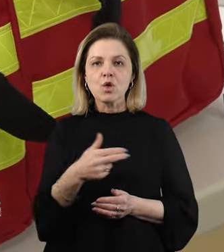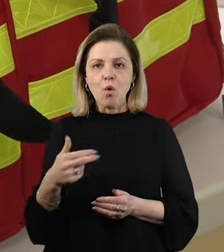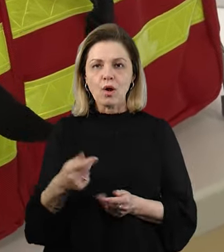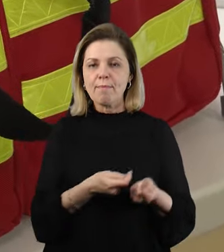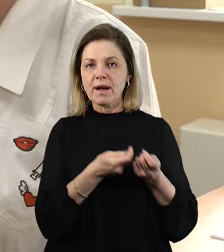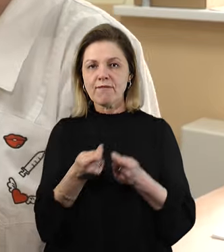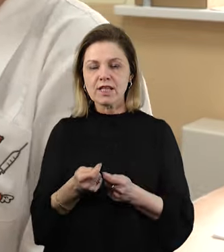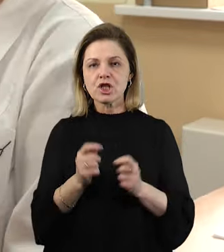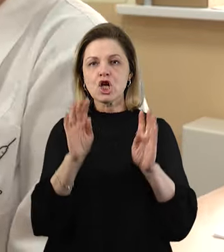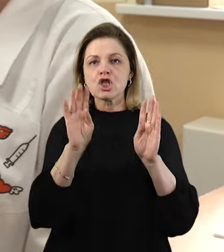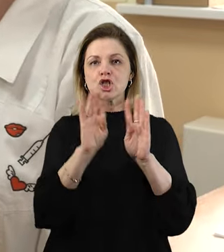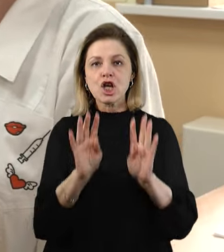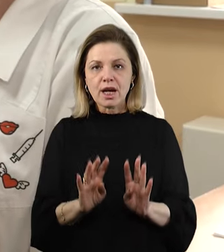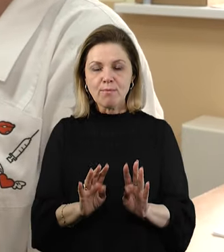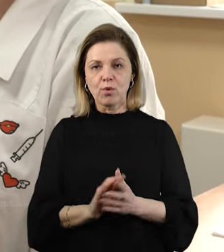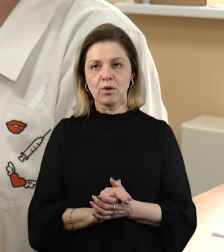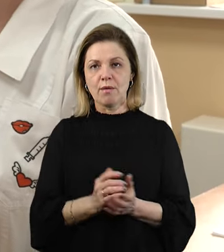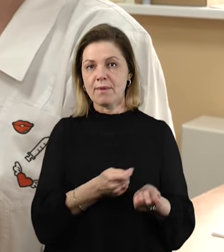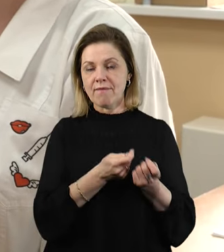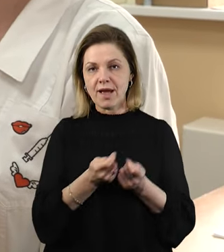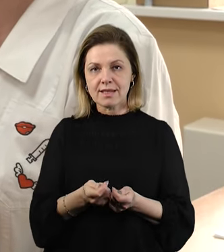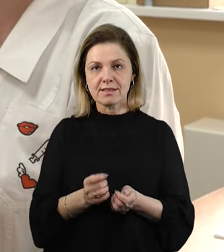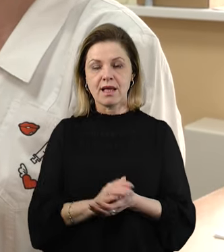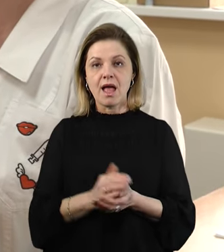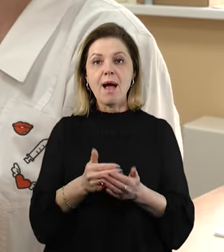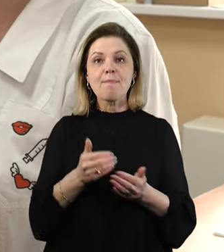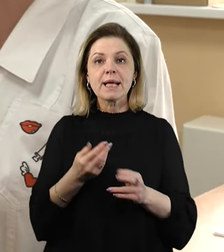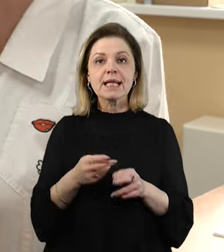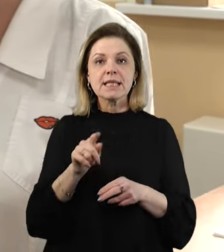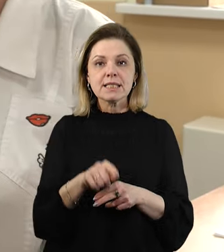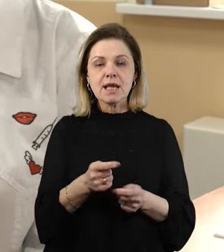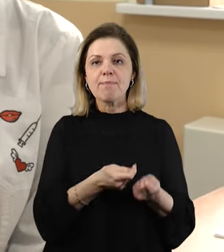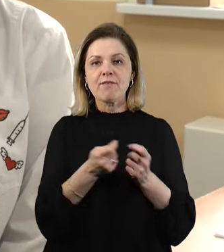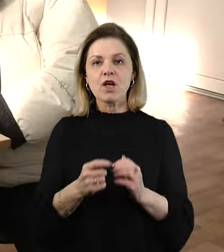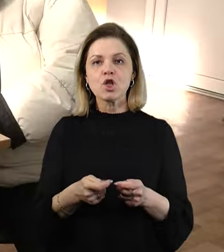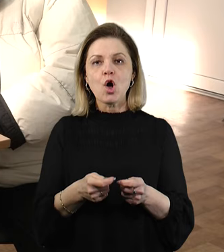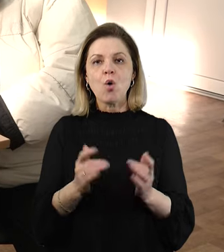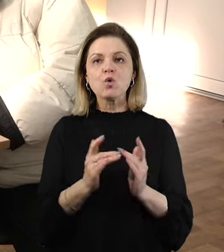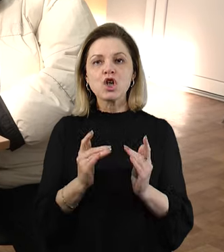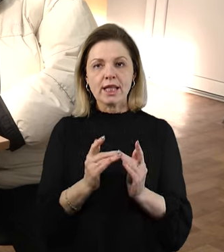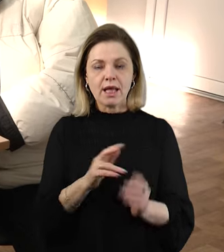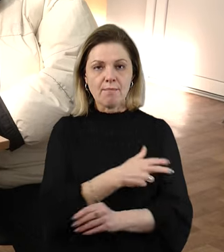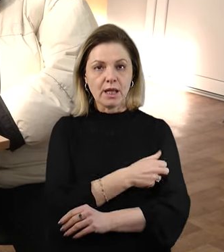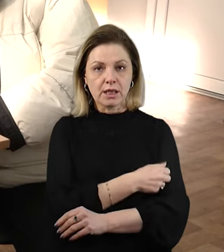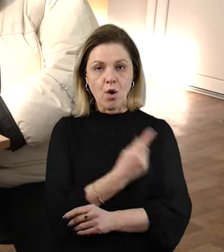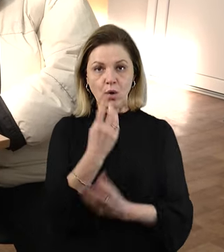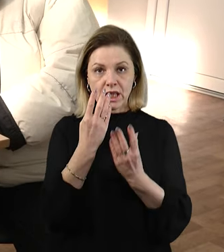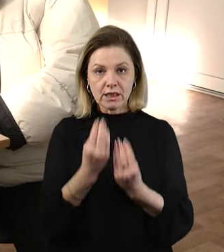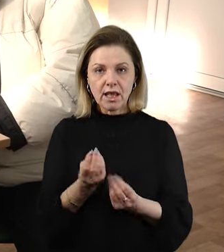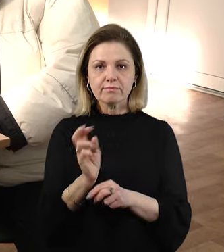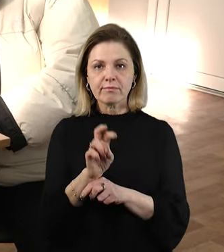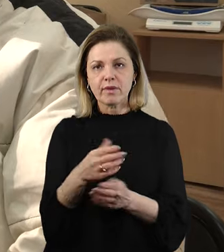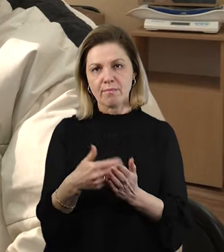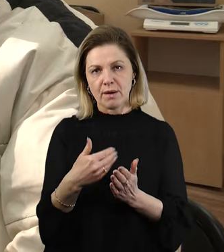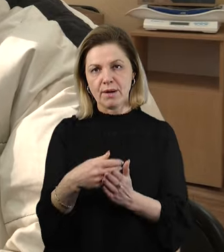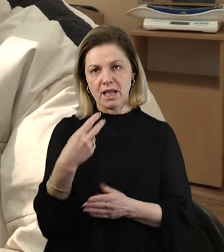ширму привезли. Перед цим нам привезли кушетки медичні. Каже, за день звертається в середньому 20